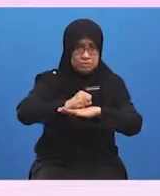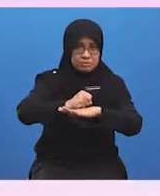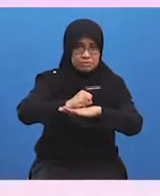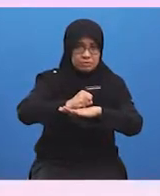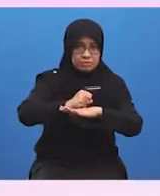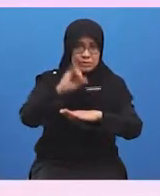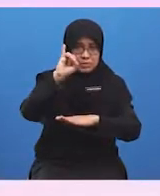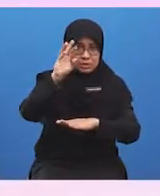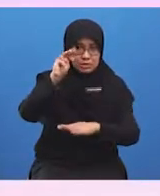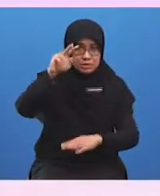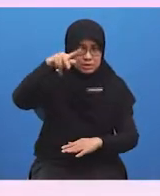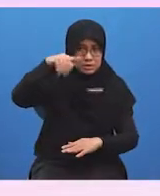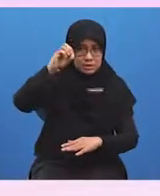baik.